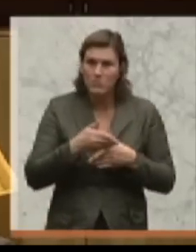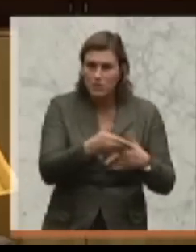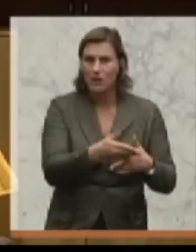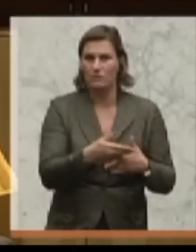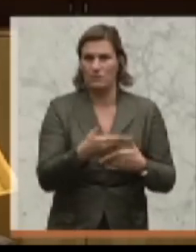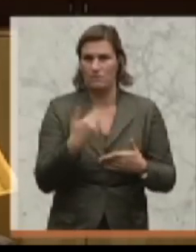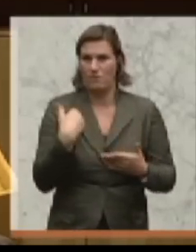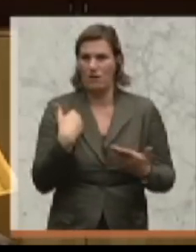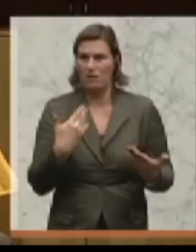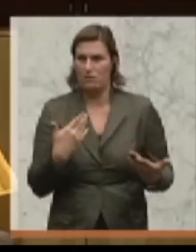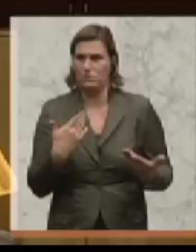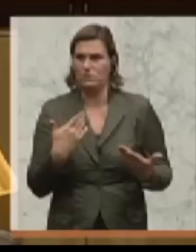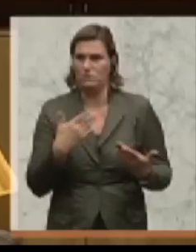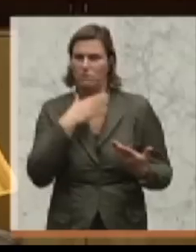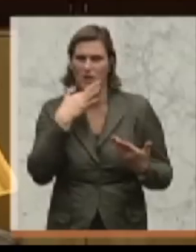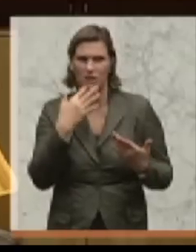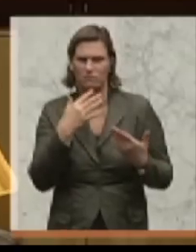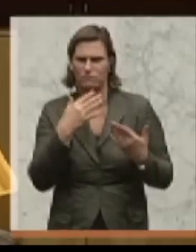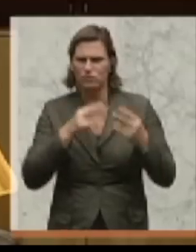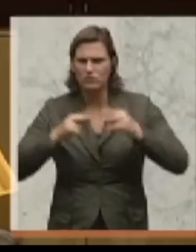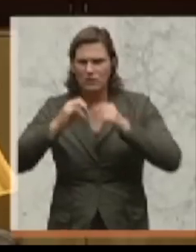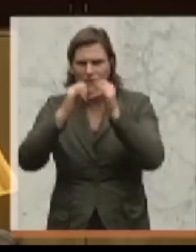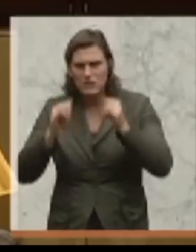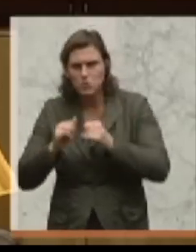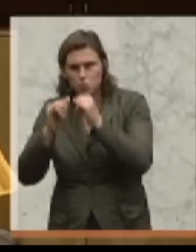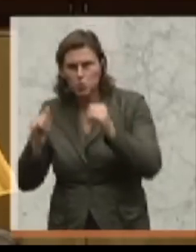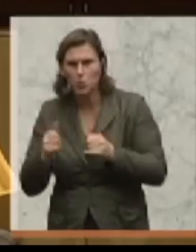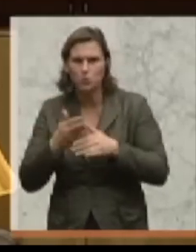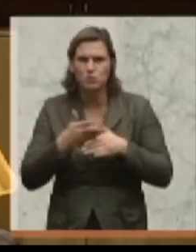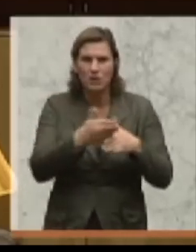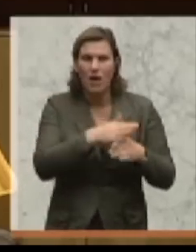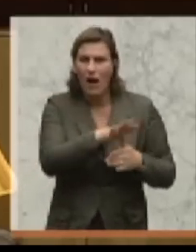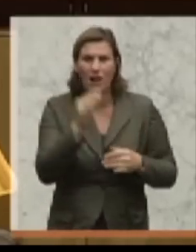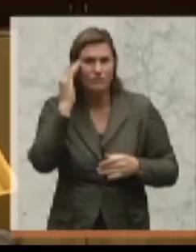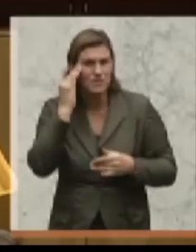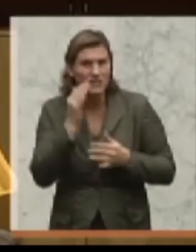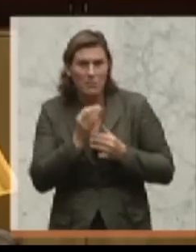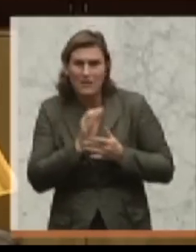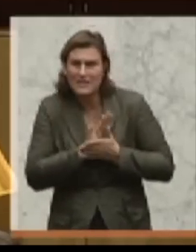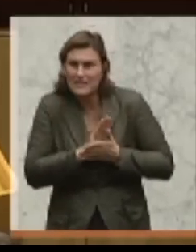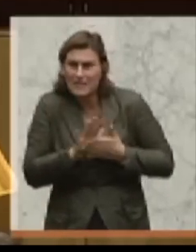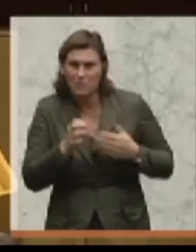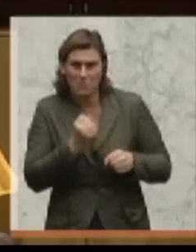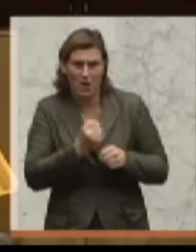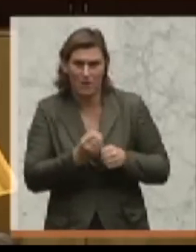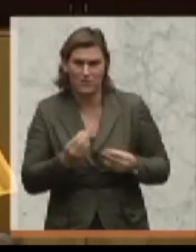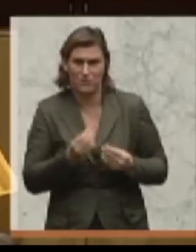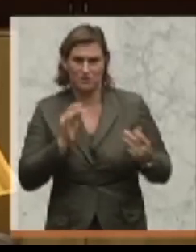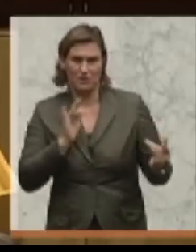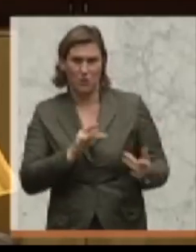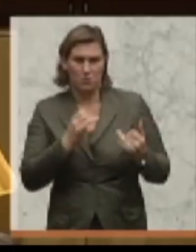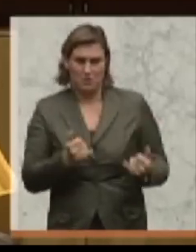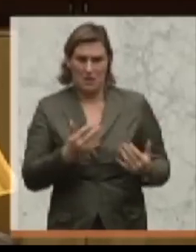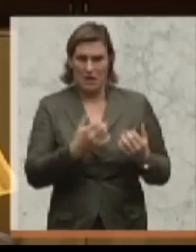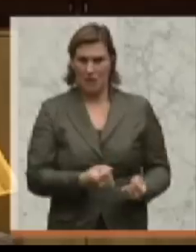und etlichen anderen Institutionen. Alle haben es gewusst und niemand hat darauf reagiert. Und wo Sie geendet haben, das sehen Sie jetzt. Sie